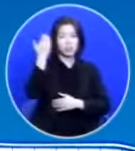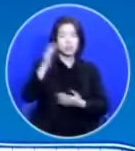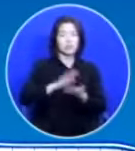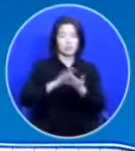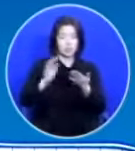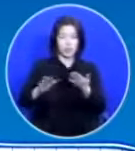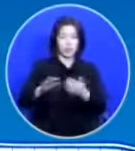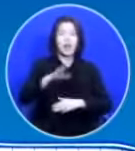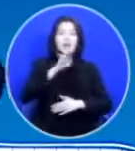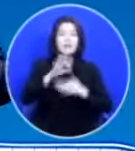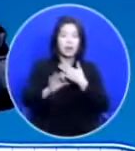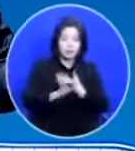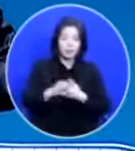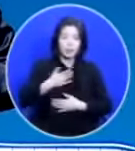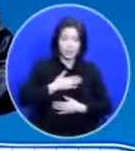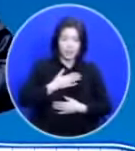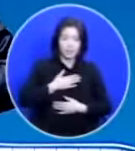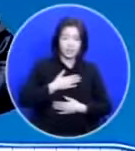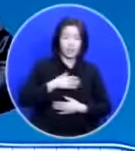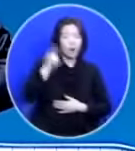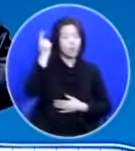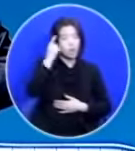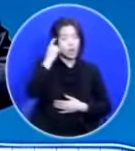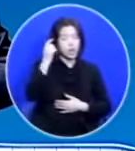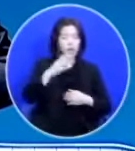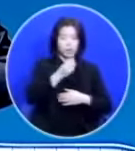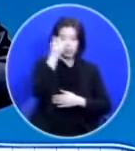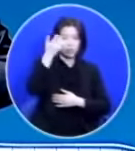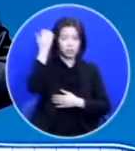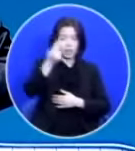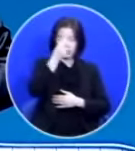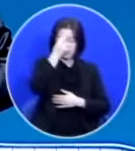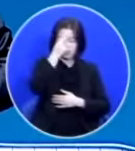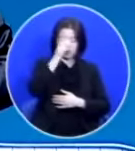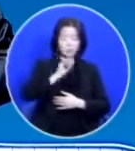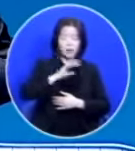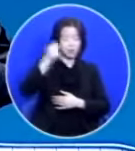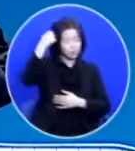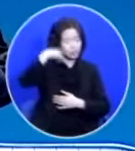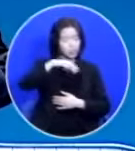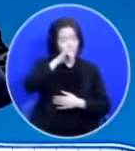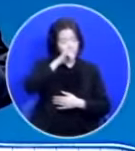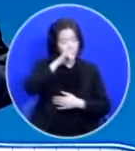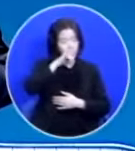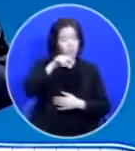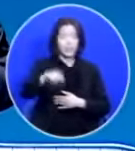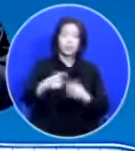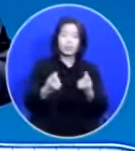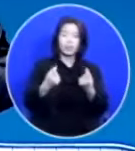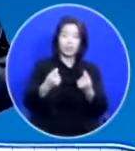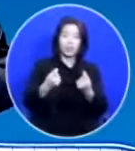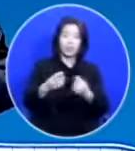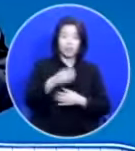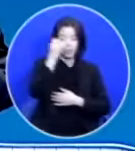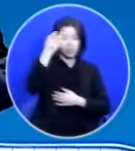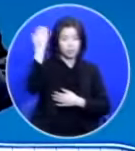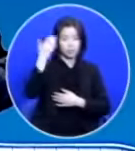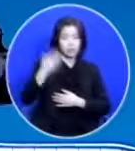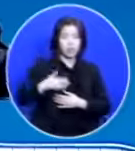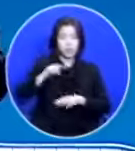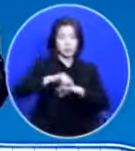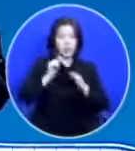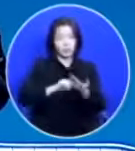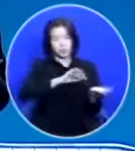왜 나는 성령의 근심만 느끼고 있지 그렇게 성령께서 내 마음을 뒤집어 놓는 일은